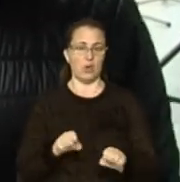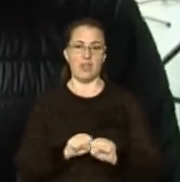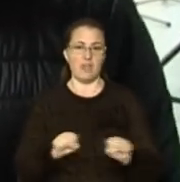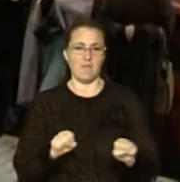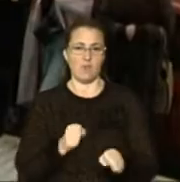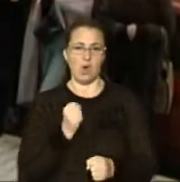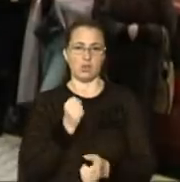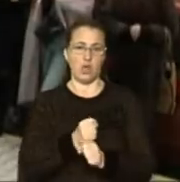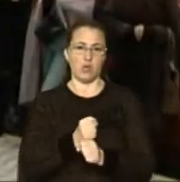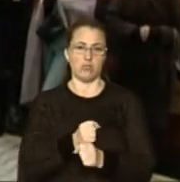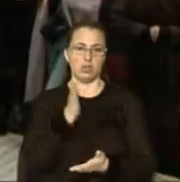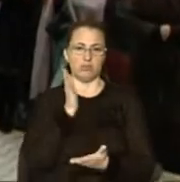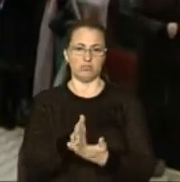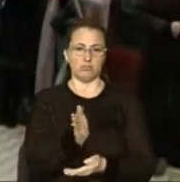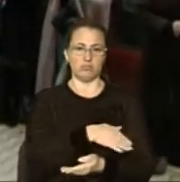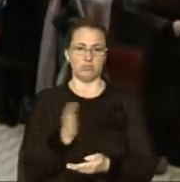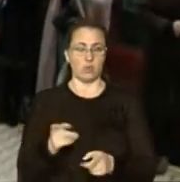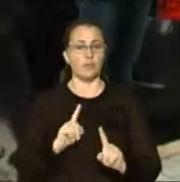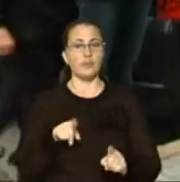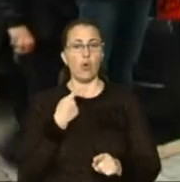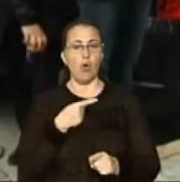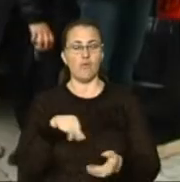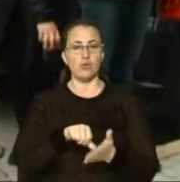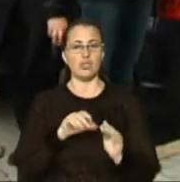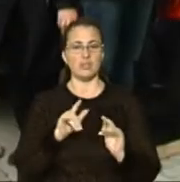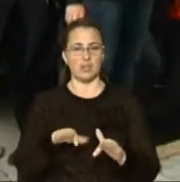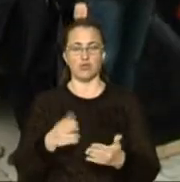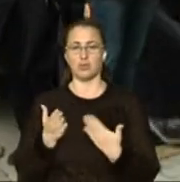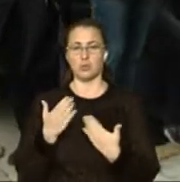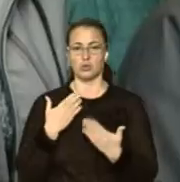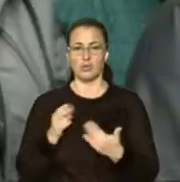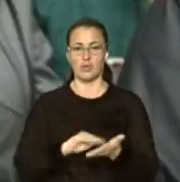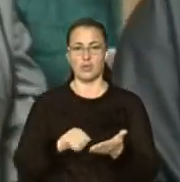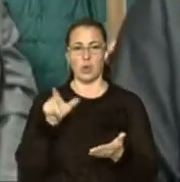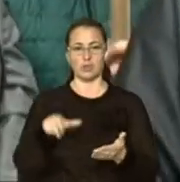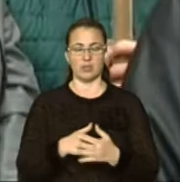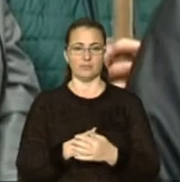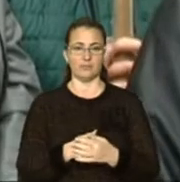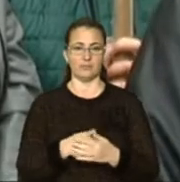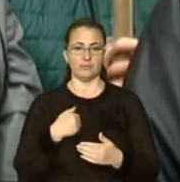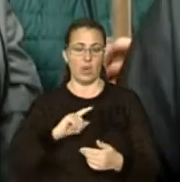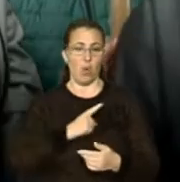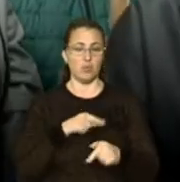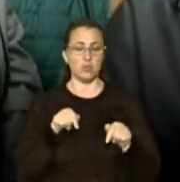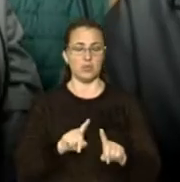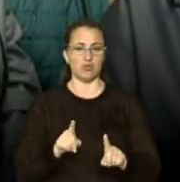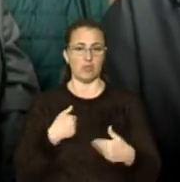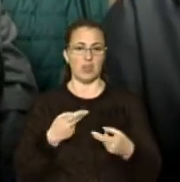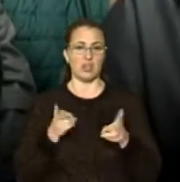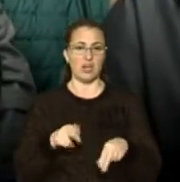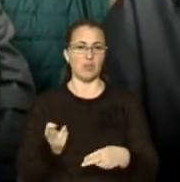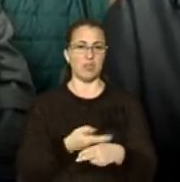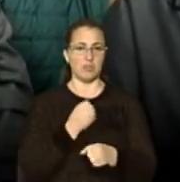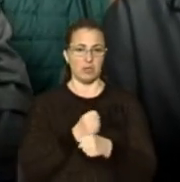білих і чорних. Ось що говорять учасники акції, з якими поспілкувалися кореспонденти ЮА Львів. Нас щіпає тим, що ми лишаємося без роботи.